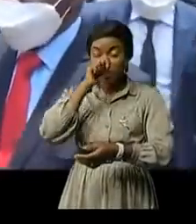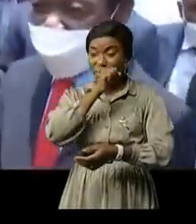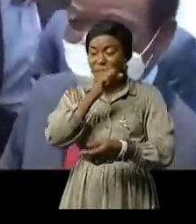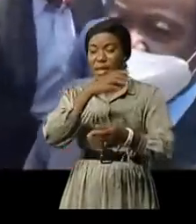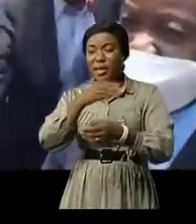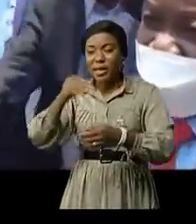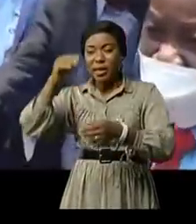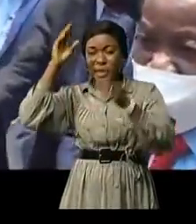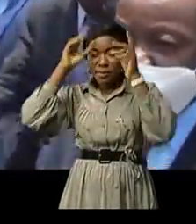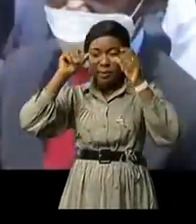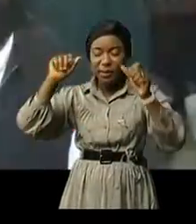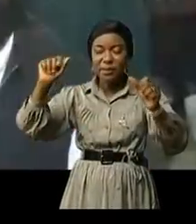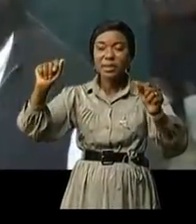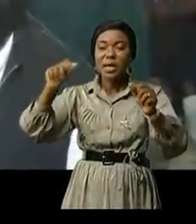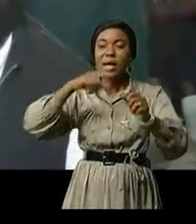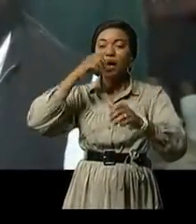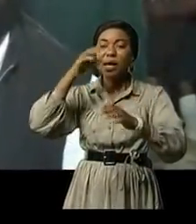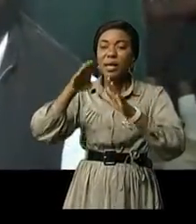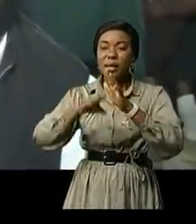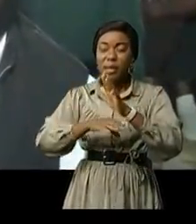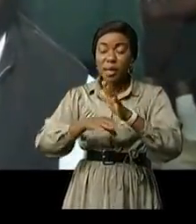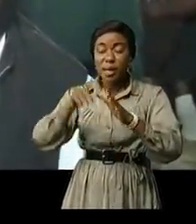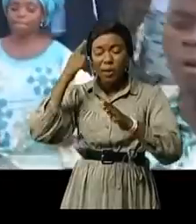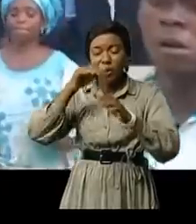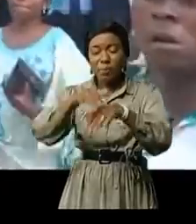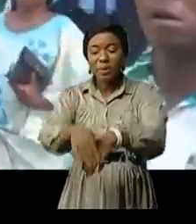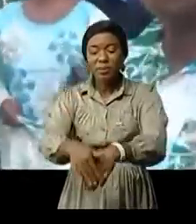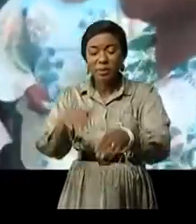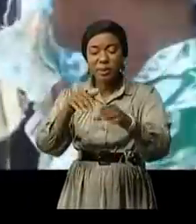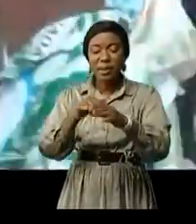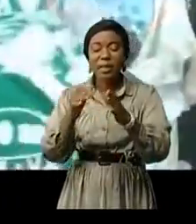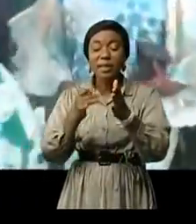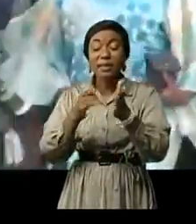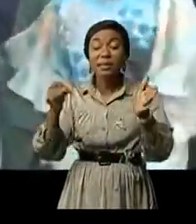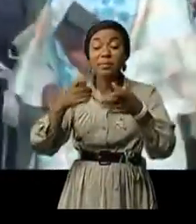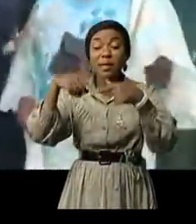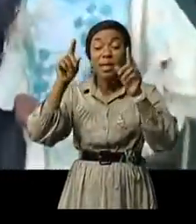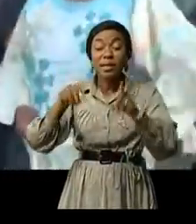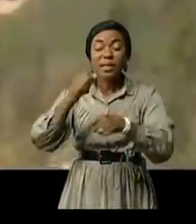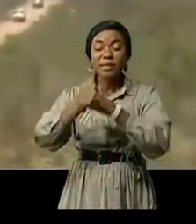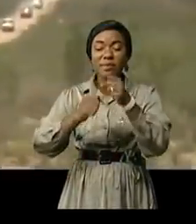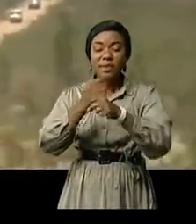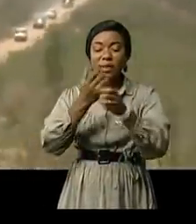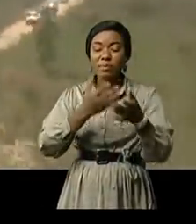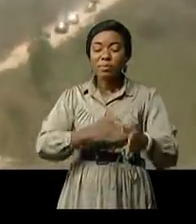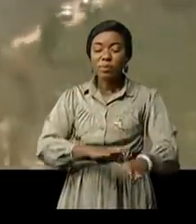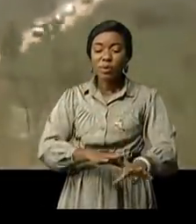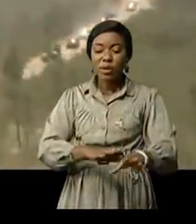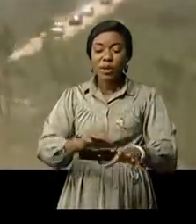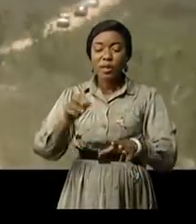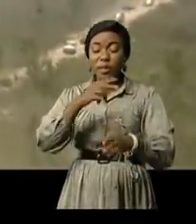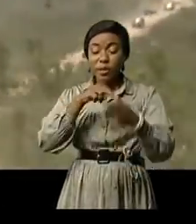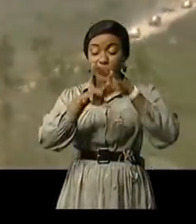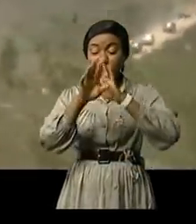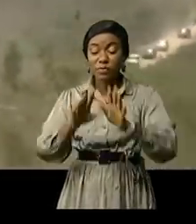président de l'Assemblée nationale Mboso Podia venus participer au 70e anniversaire de la mort du prophète Simo Kimbangu Tous